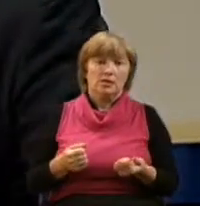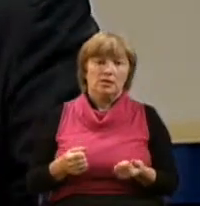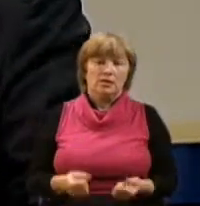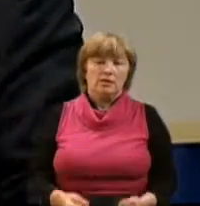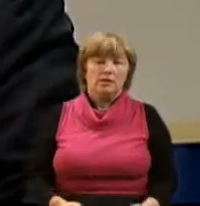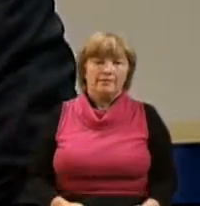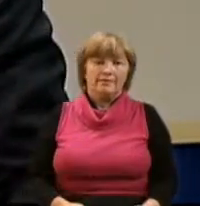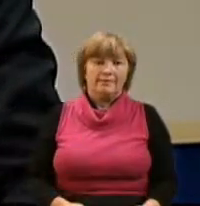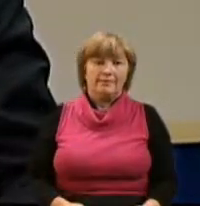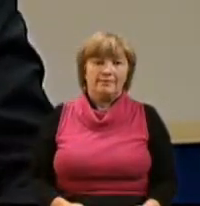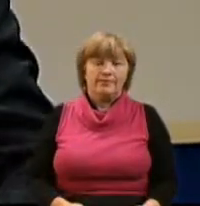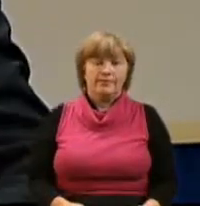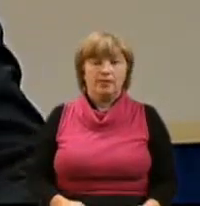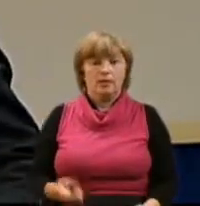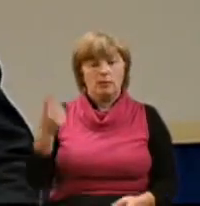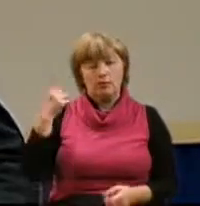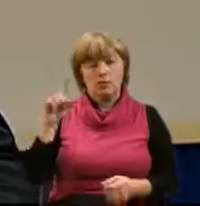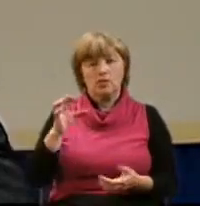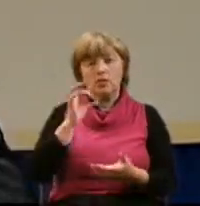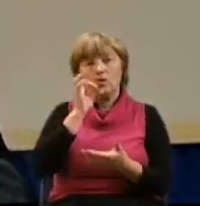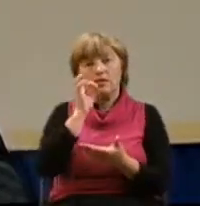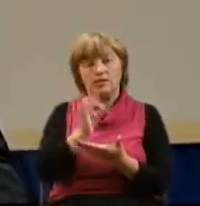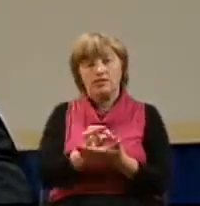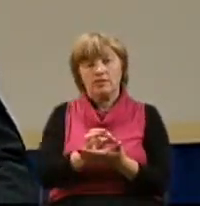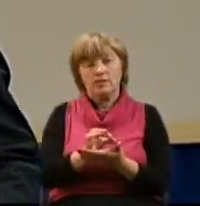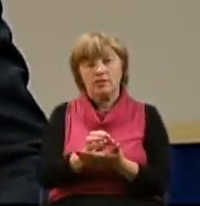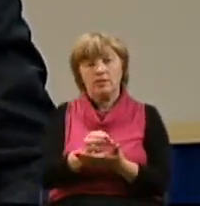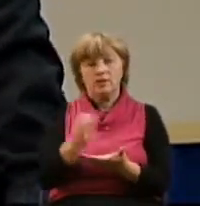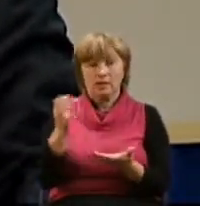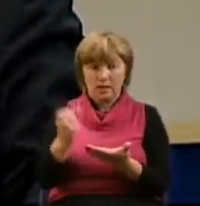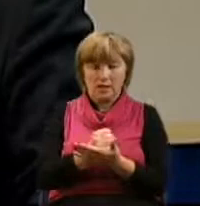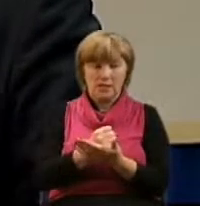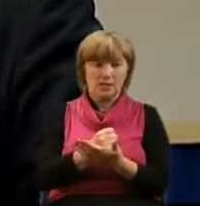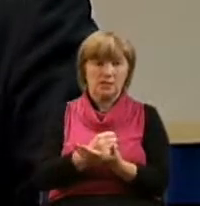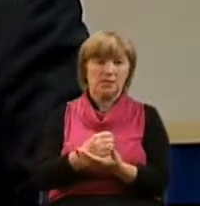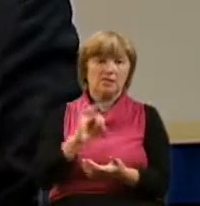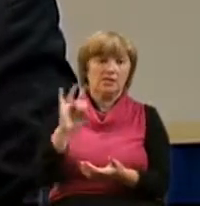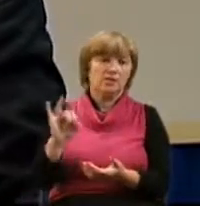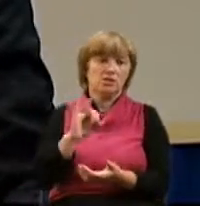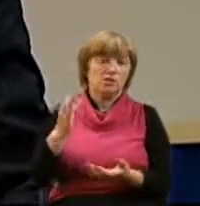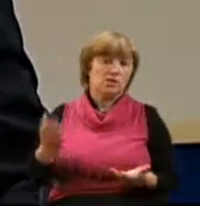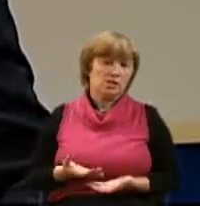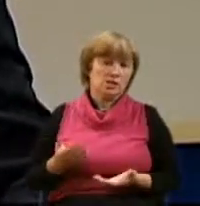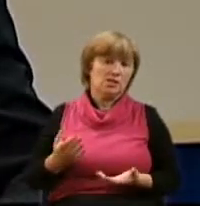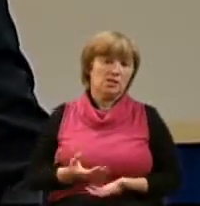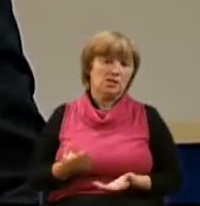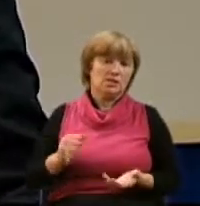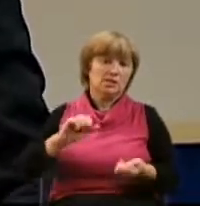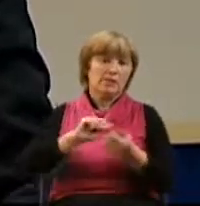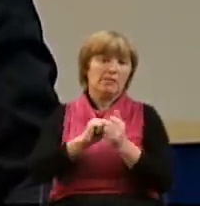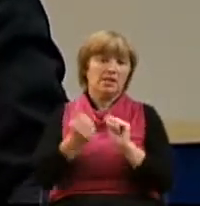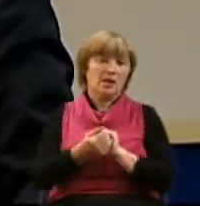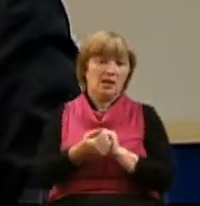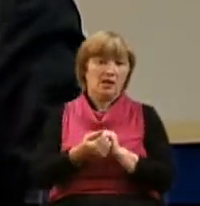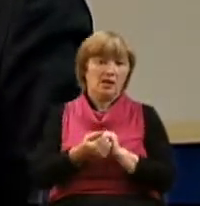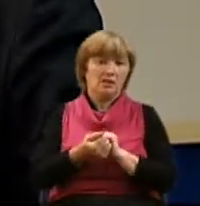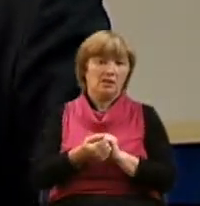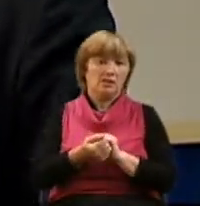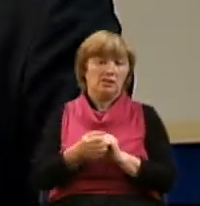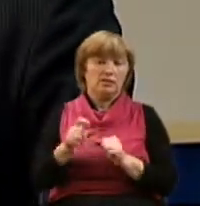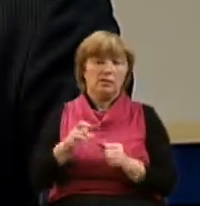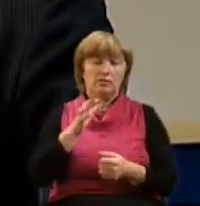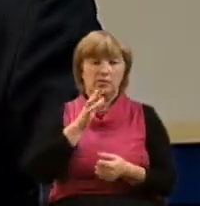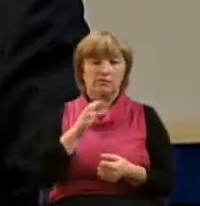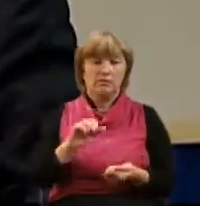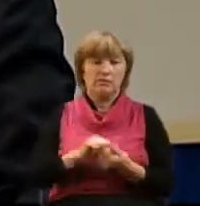покаяние, я думаю, что ответ, он находился в истории жизни апостола Петра. В то время Петр,